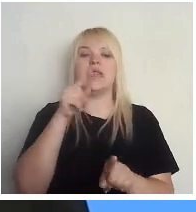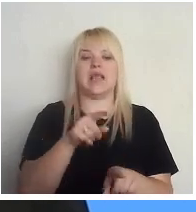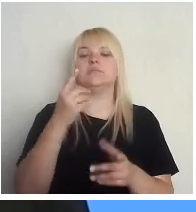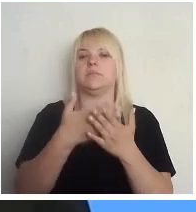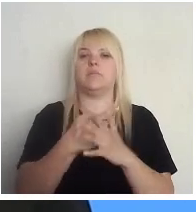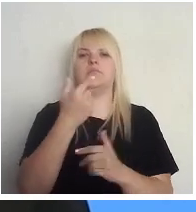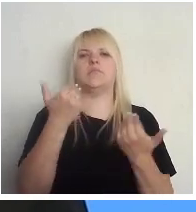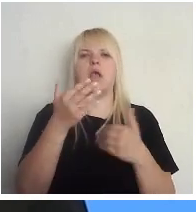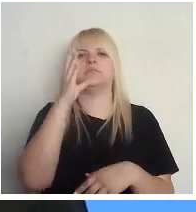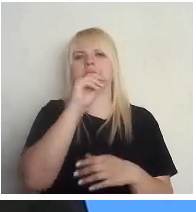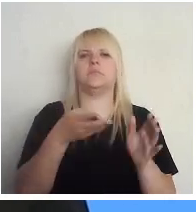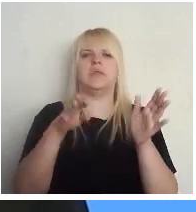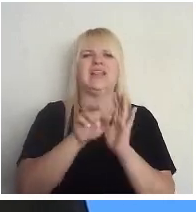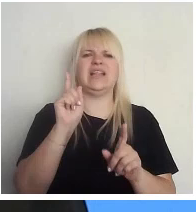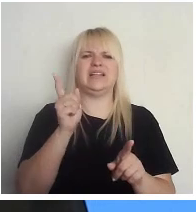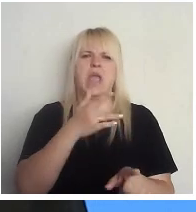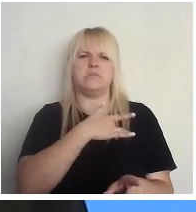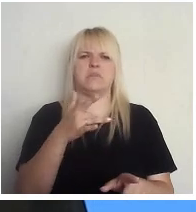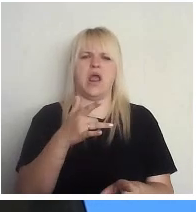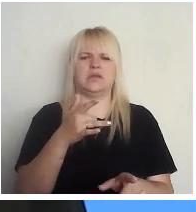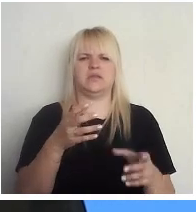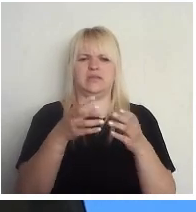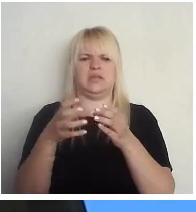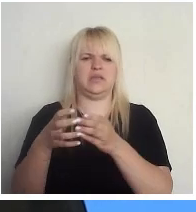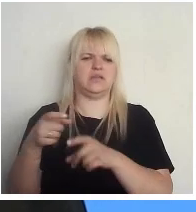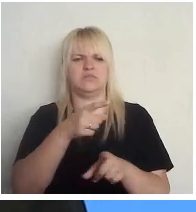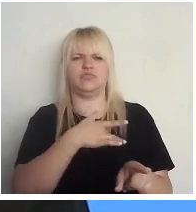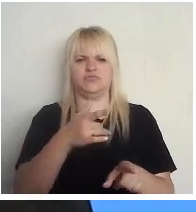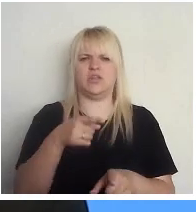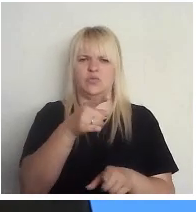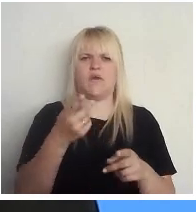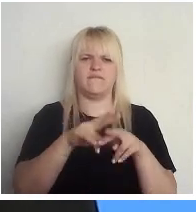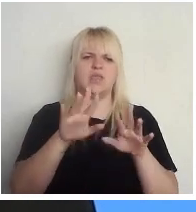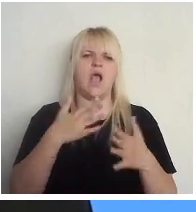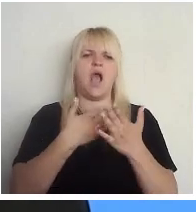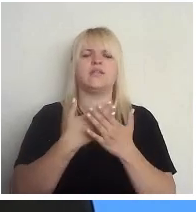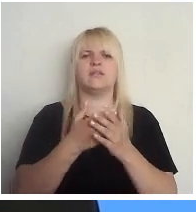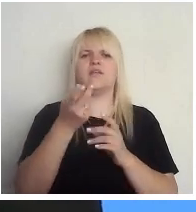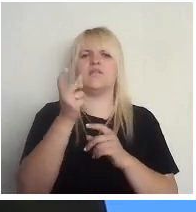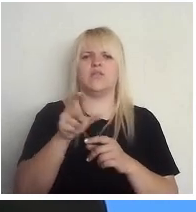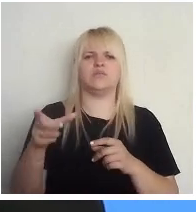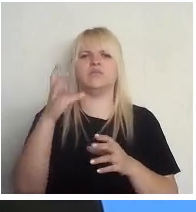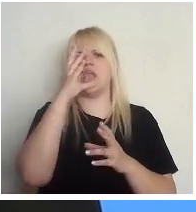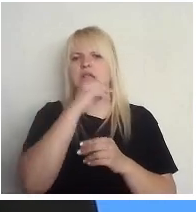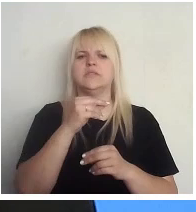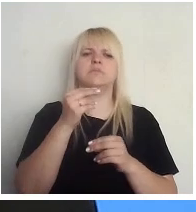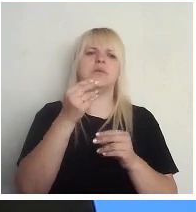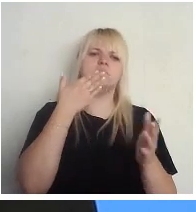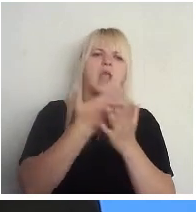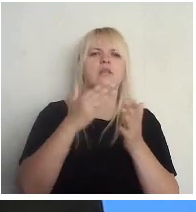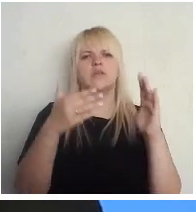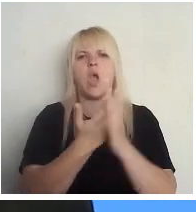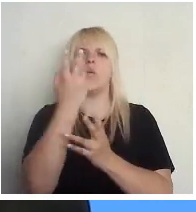var piedalīties tikai partijas, manuprāt, ir iznīcinājis to vietēju aktīvistu iespējas pieteikt kaut kādas jaunas